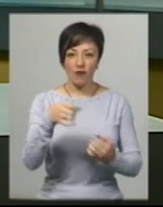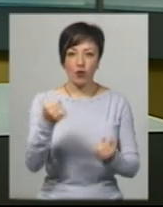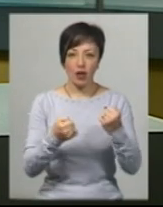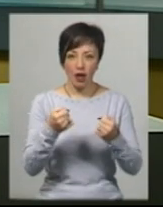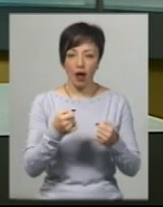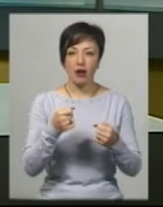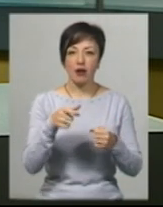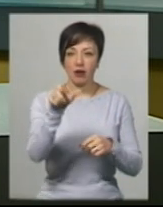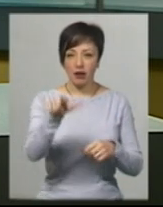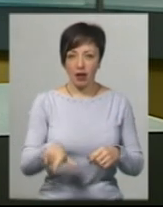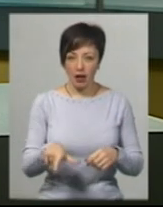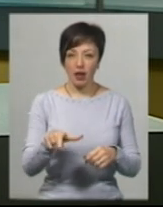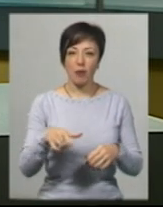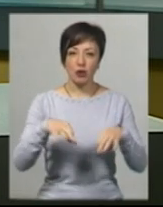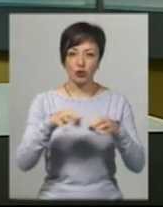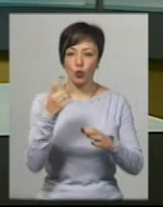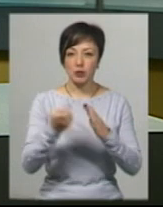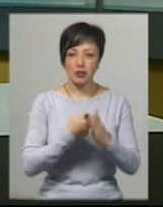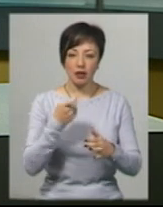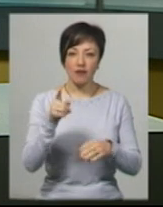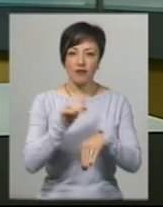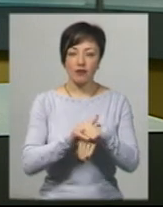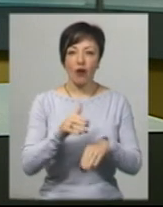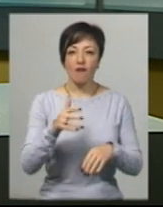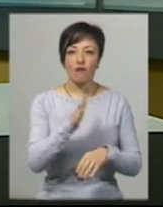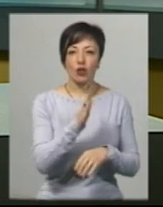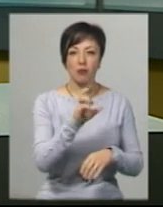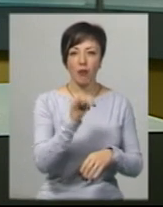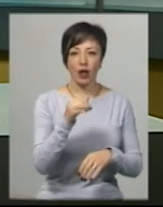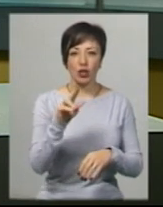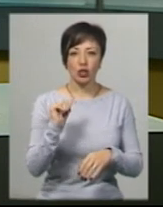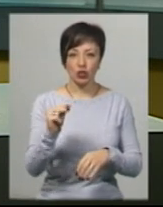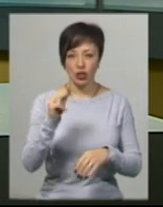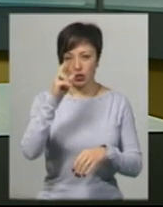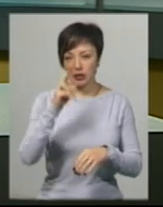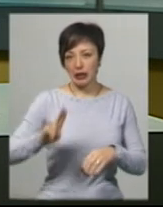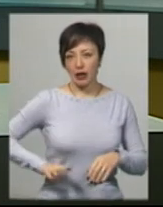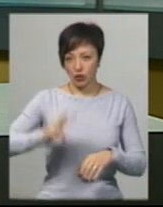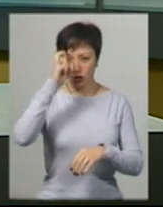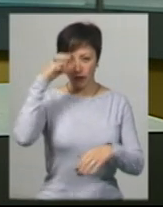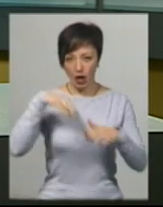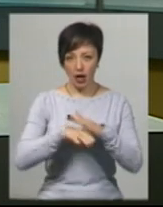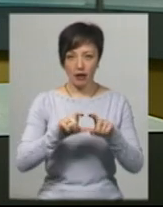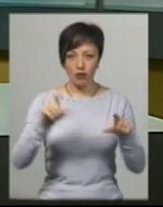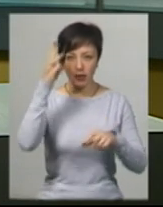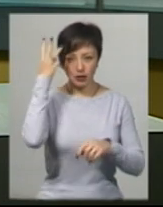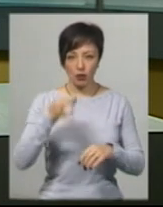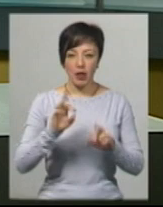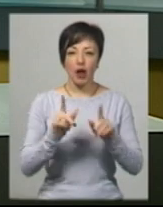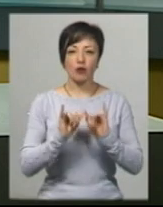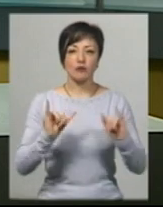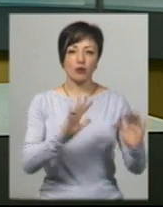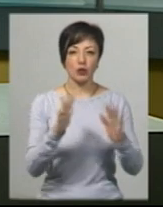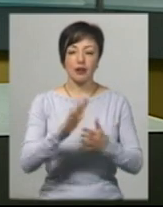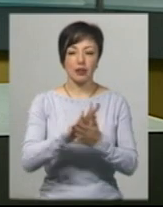впізнали користувачі соціальної мережі. Ним виявився Володимир Байдич, директор Державного архіву у Хмельницькій області. Як розвивалися